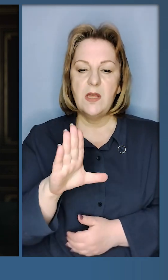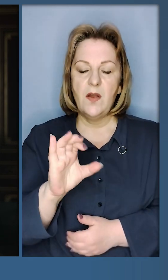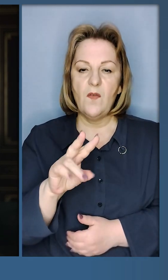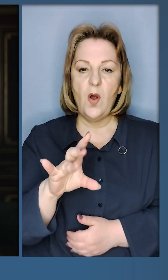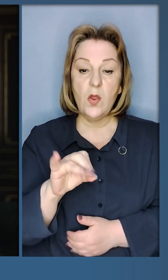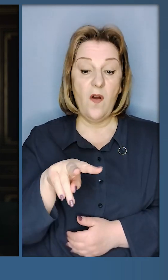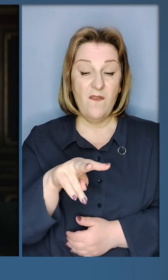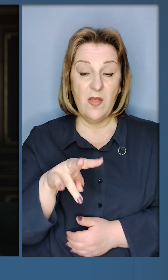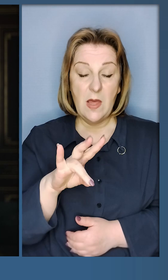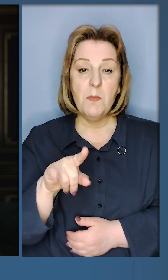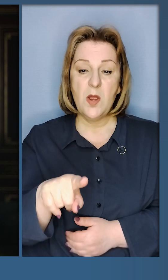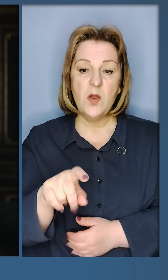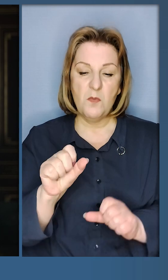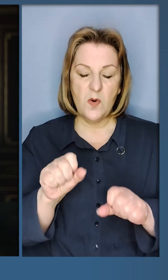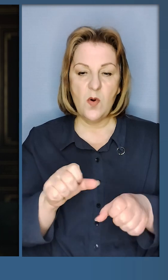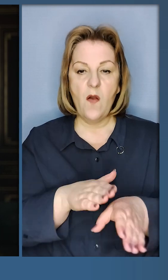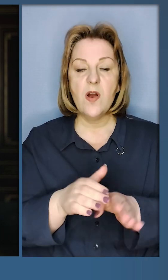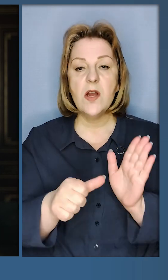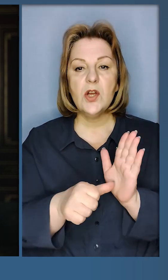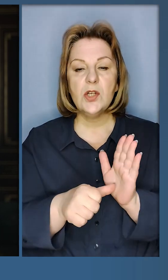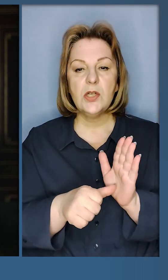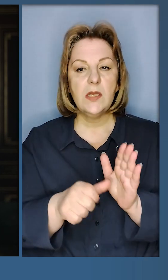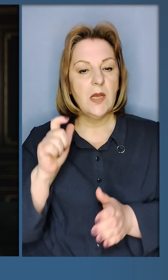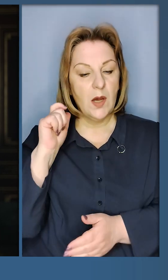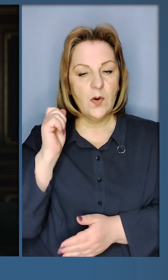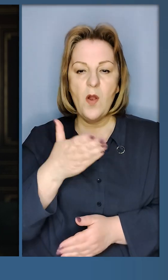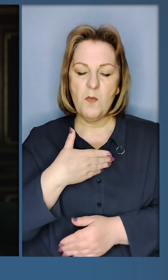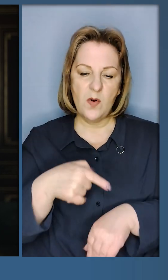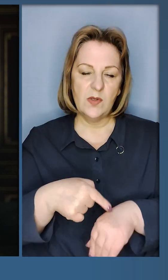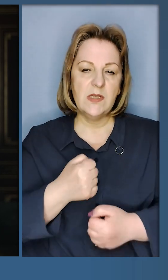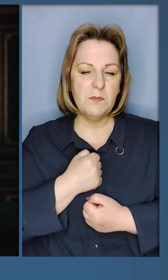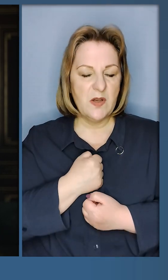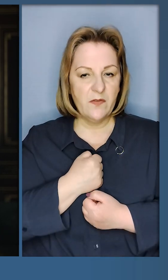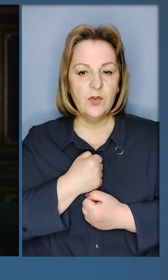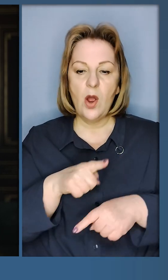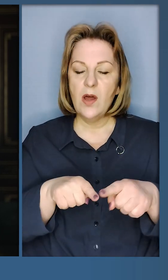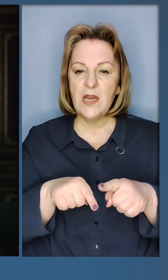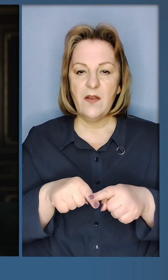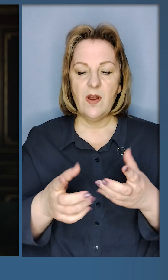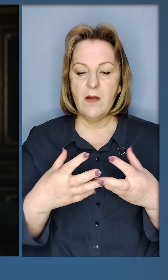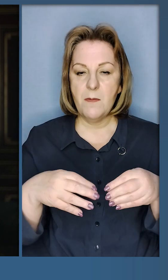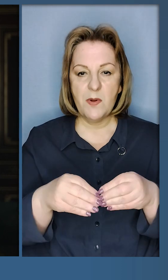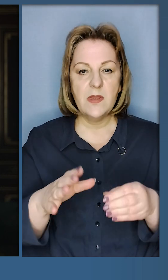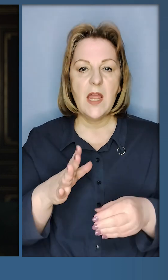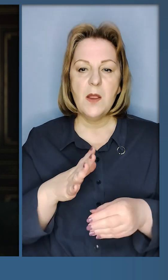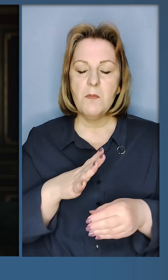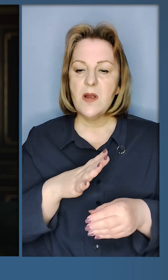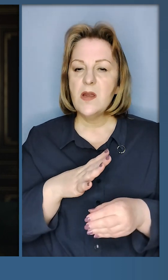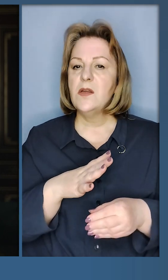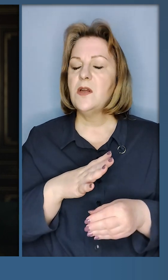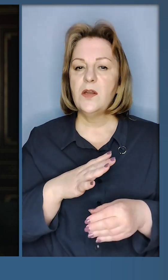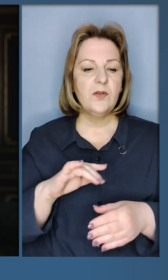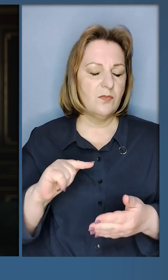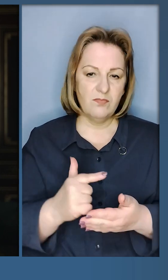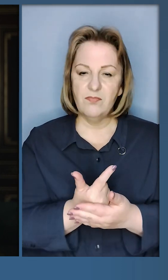В липні йому мало би виповнитися 6 років. Мої співчуття рідним і близьким. Це був черговий